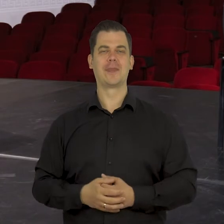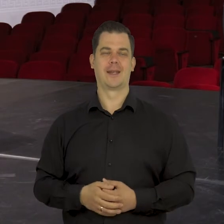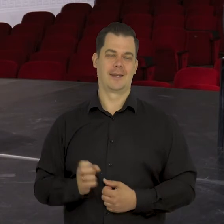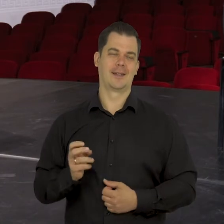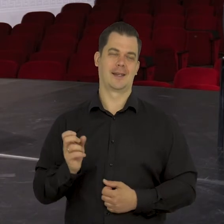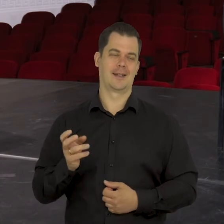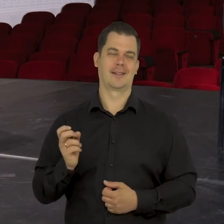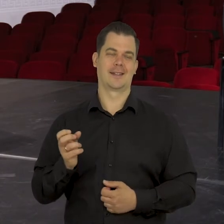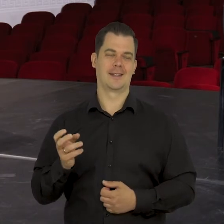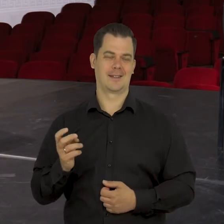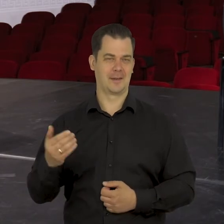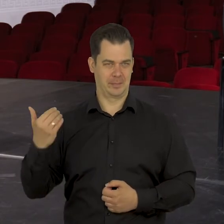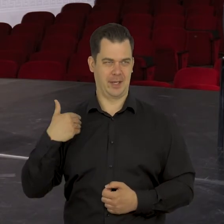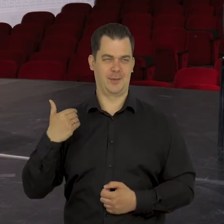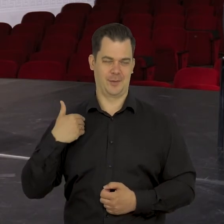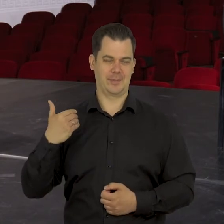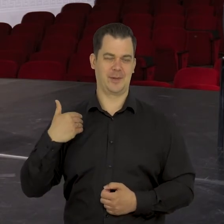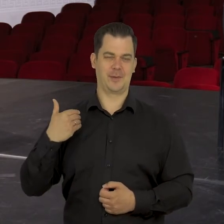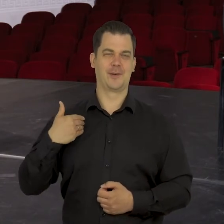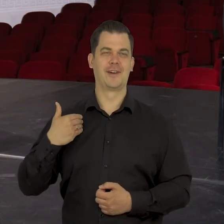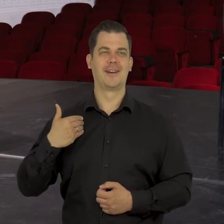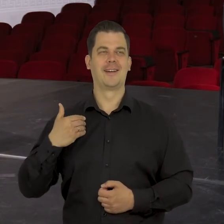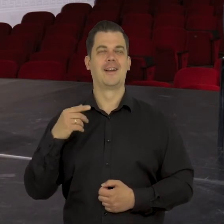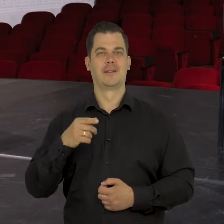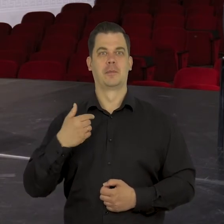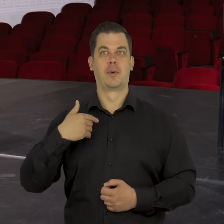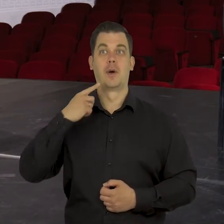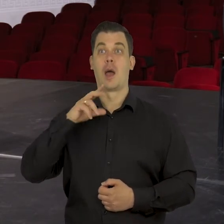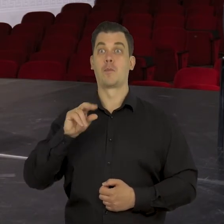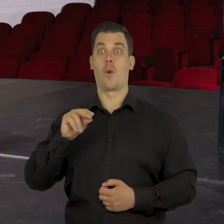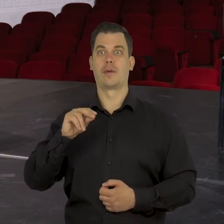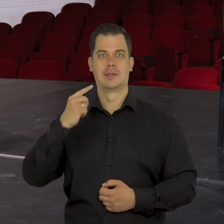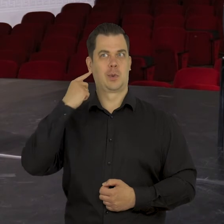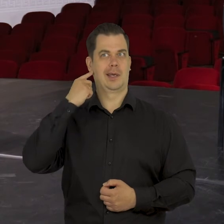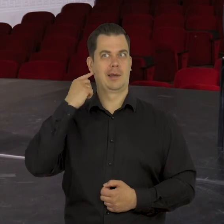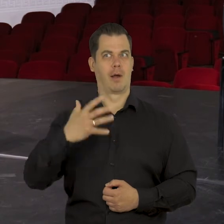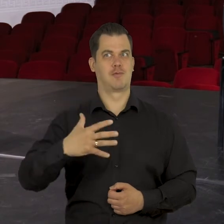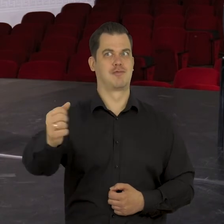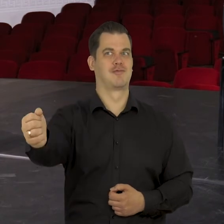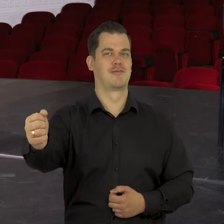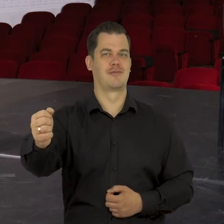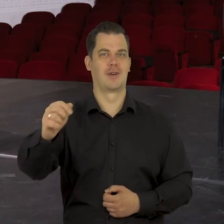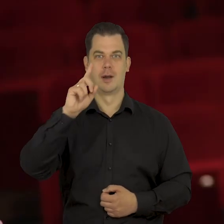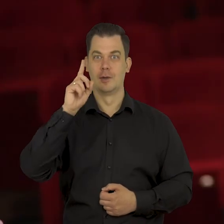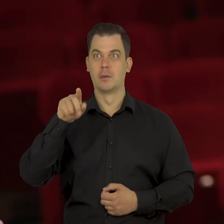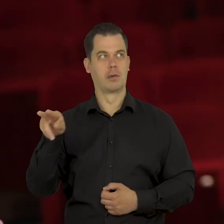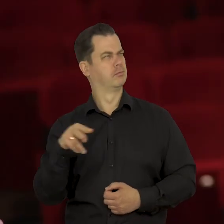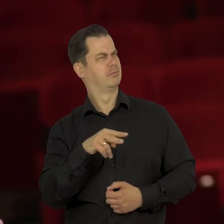widzów. Tak, tak, na pewno. Myślę, że była taka sytuacja, że było mnie słychać na widowni.